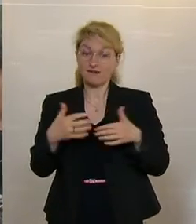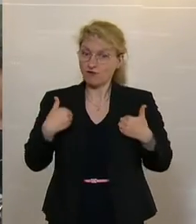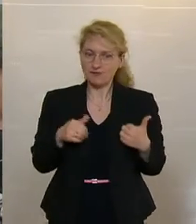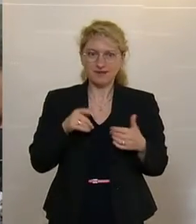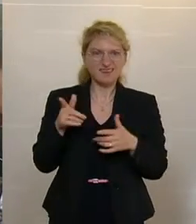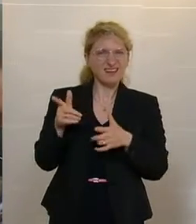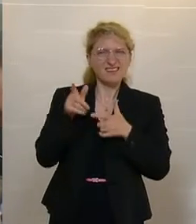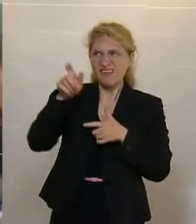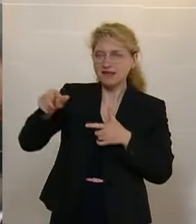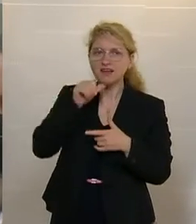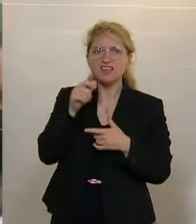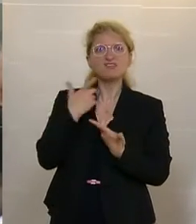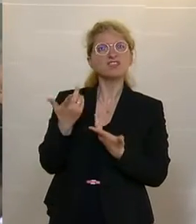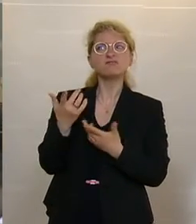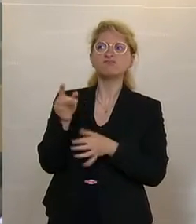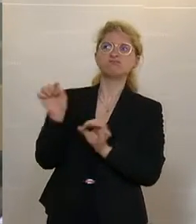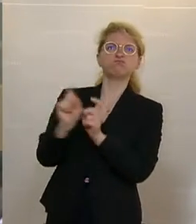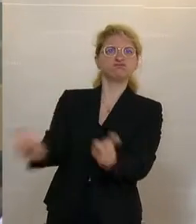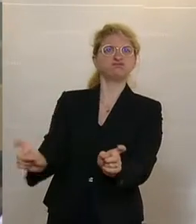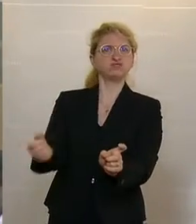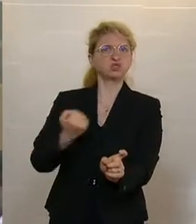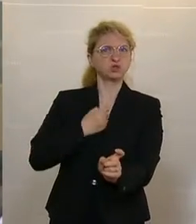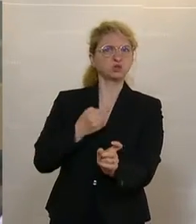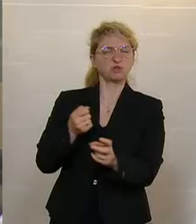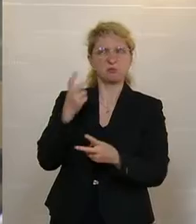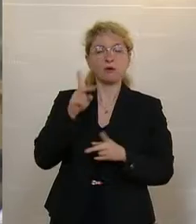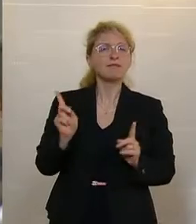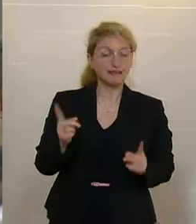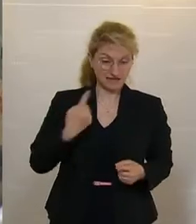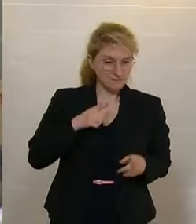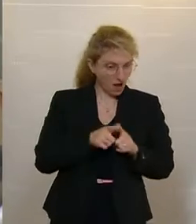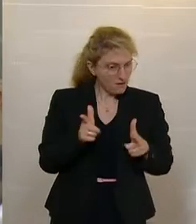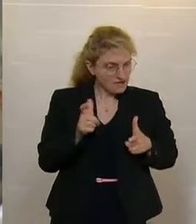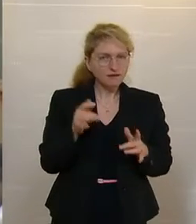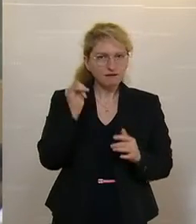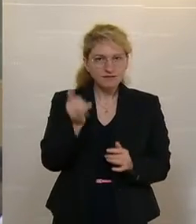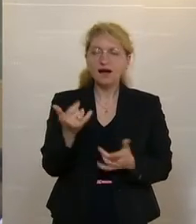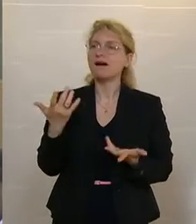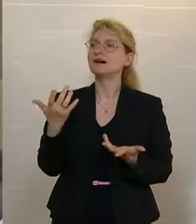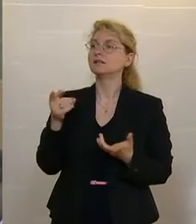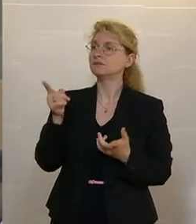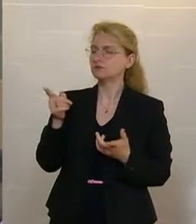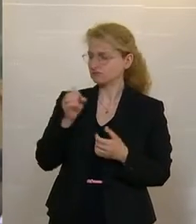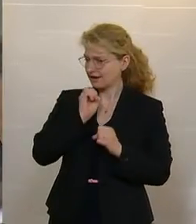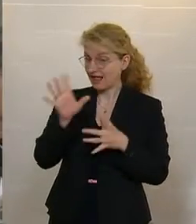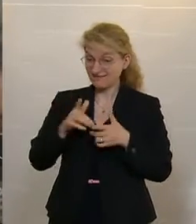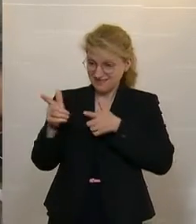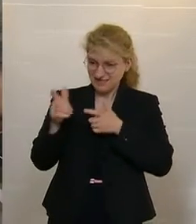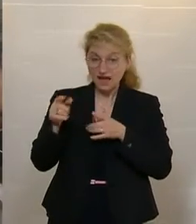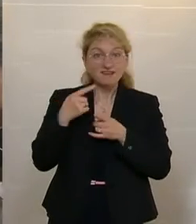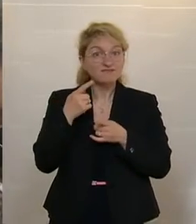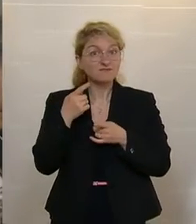hingestellt werden, wie das andere Tierschutzorganisationen machen. Ich bin selbst Jäger und ich bin überzeugt davon, dass die Jagd, wenn sie